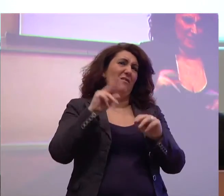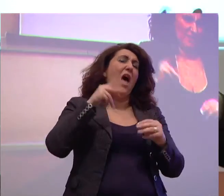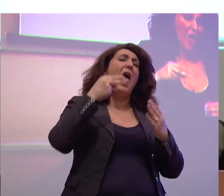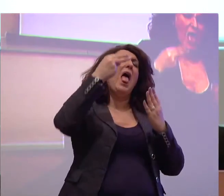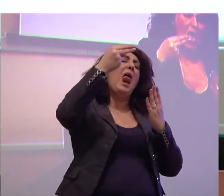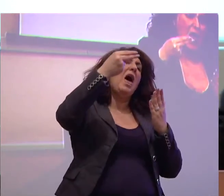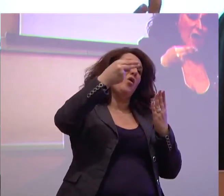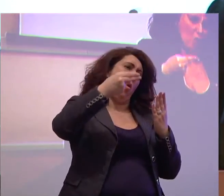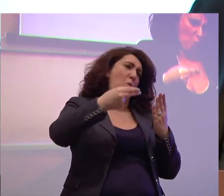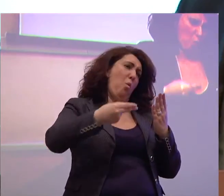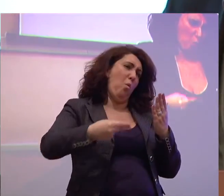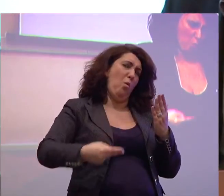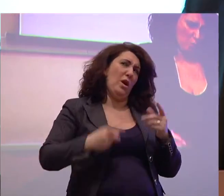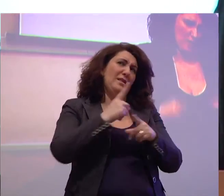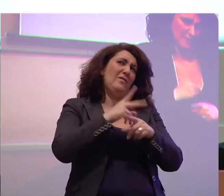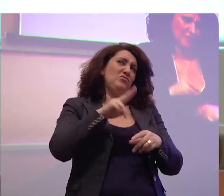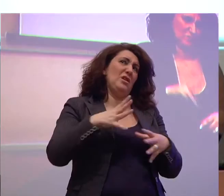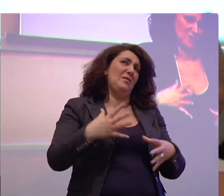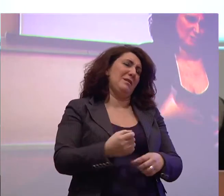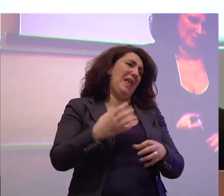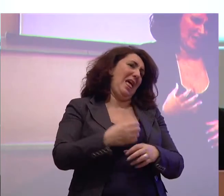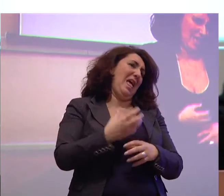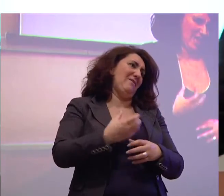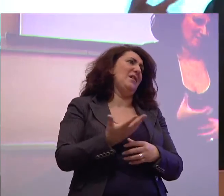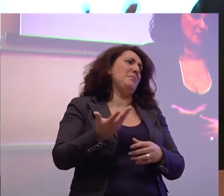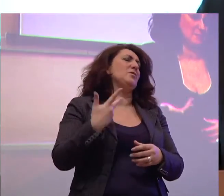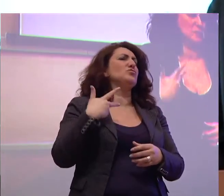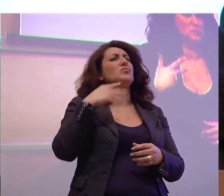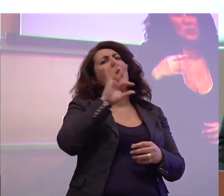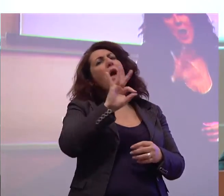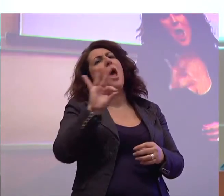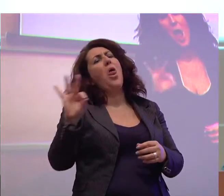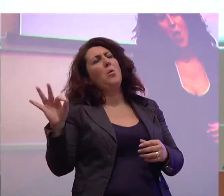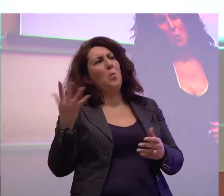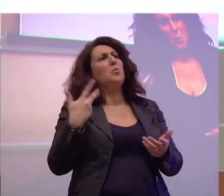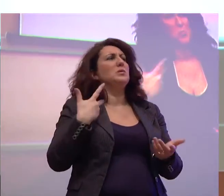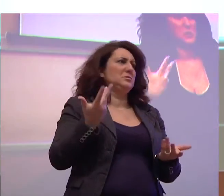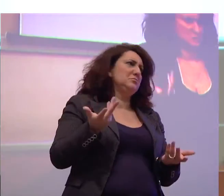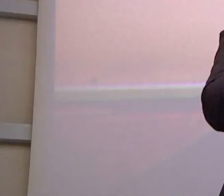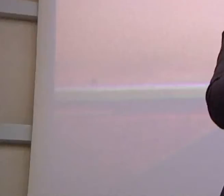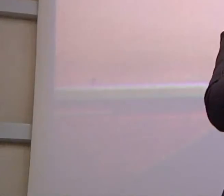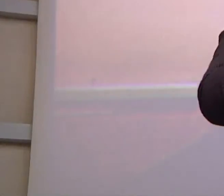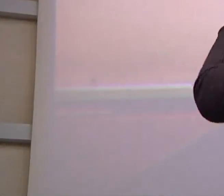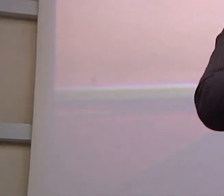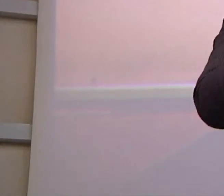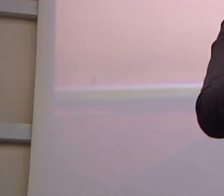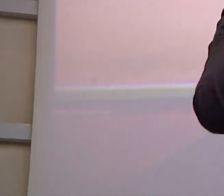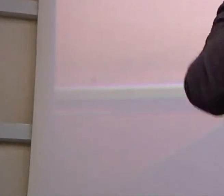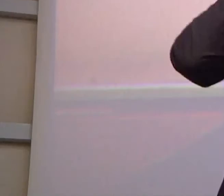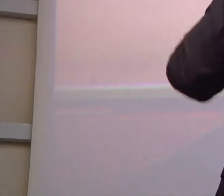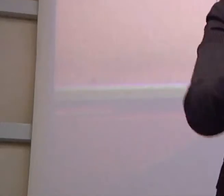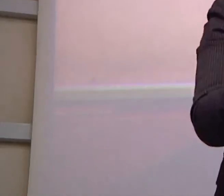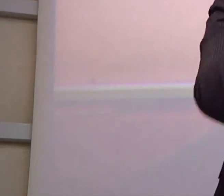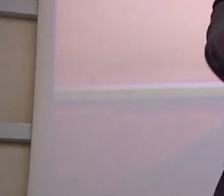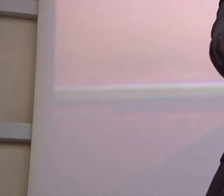lungo e dobbiamo essere brevi io penso che ci sono alcune cose sulle quali vogliamo io credo che bisogna porre l'attenzione